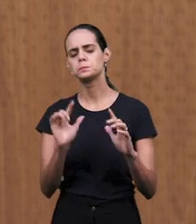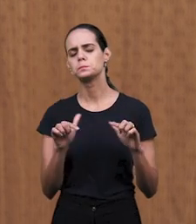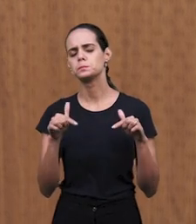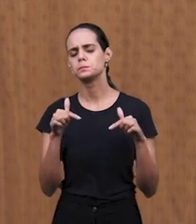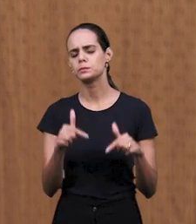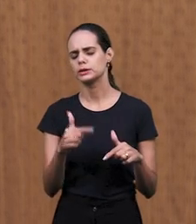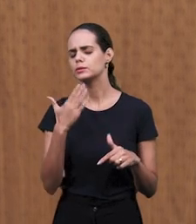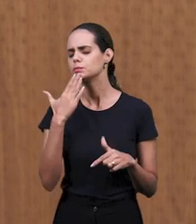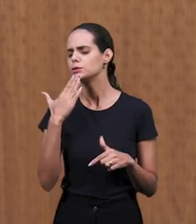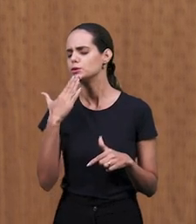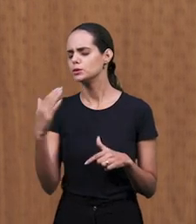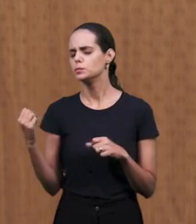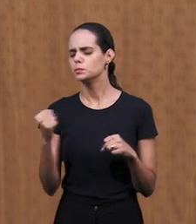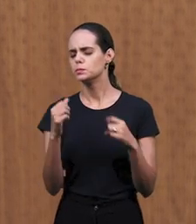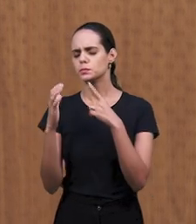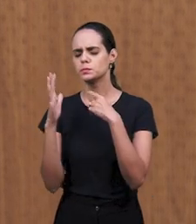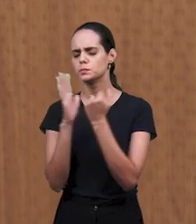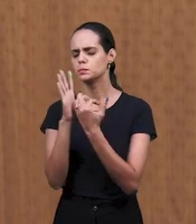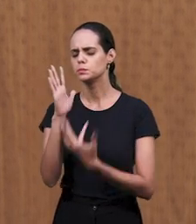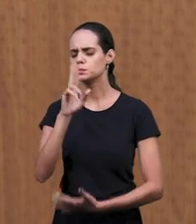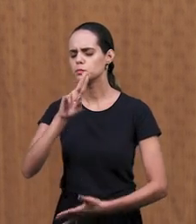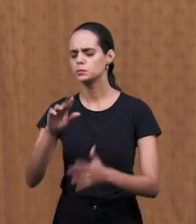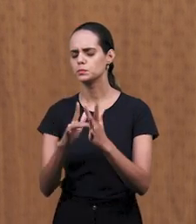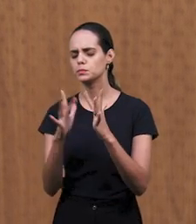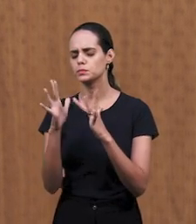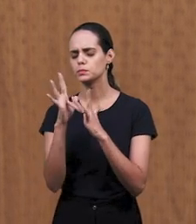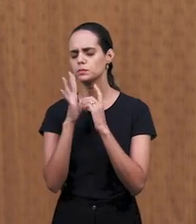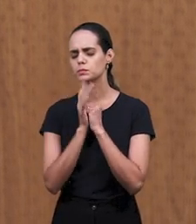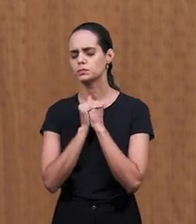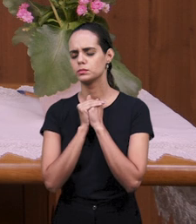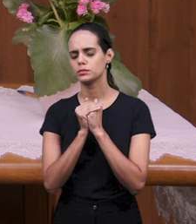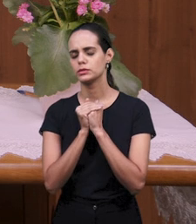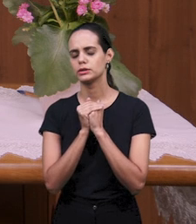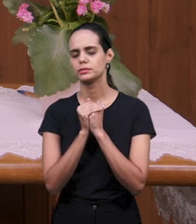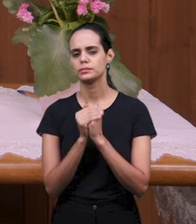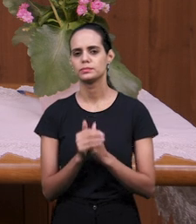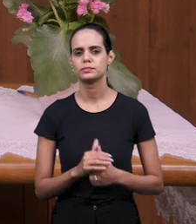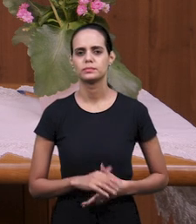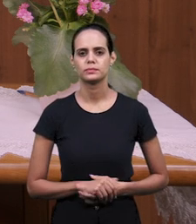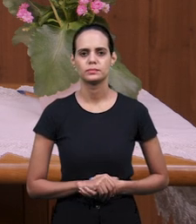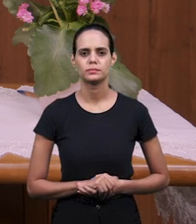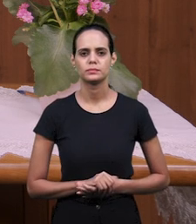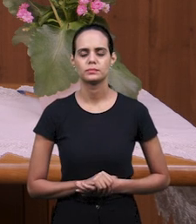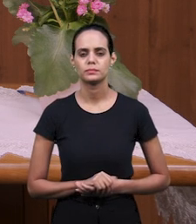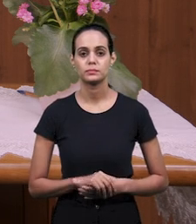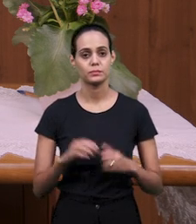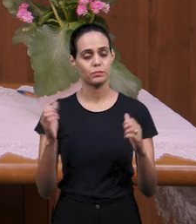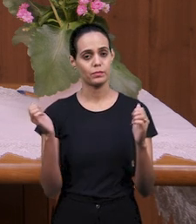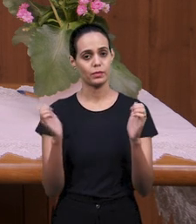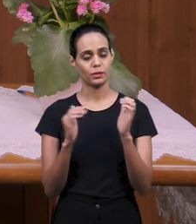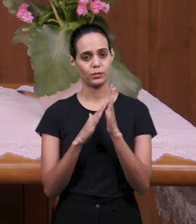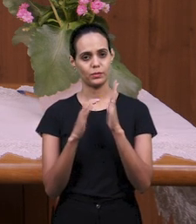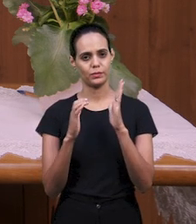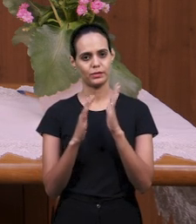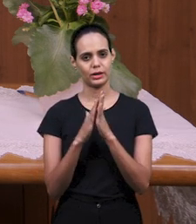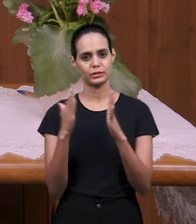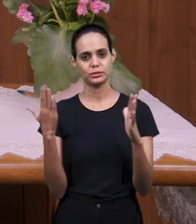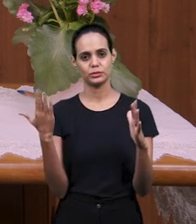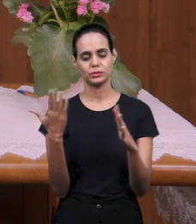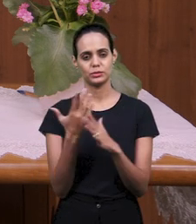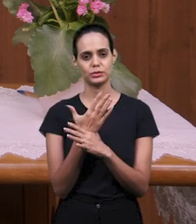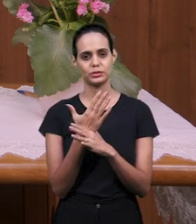Господа Иисуса, силы крови Иисуса. Аминь. Аминь. Слава Господу. Да будет прославлено имя